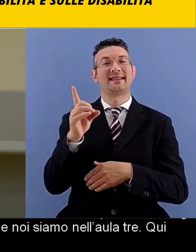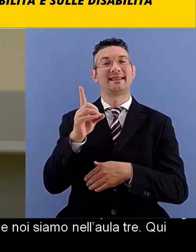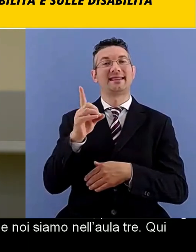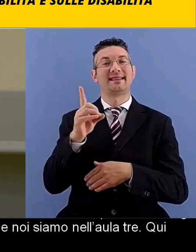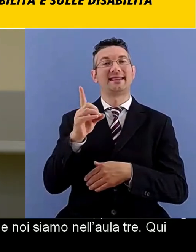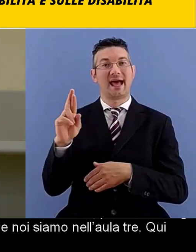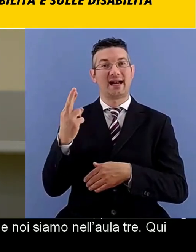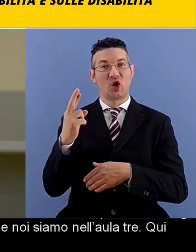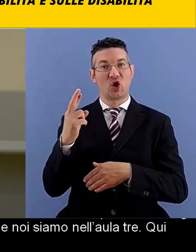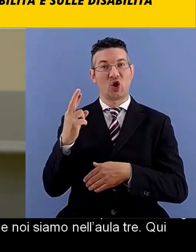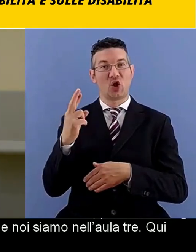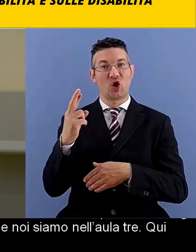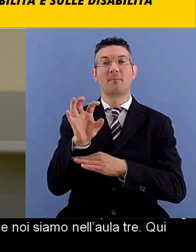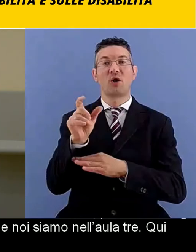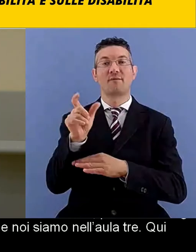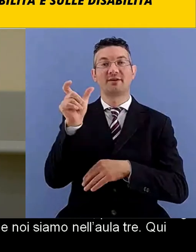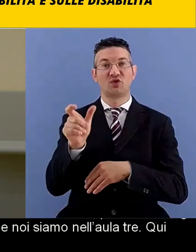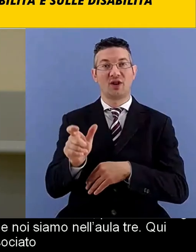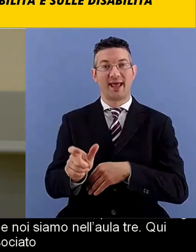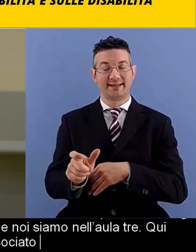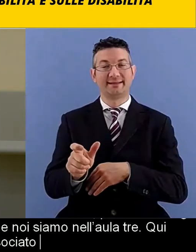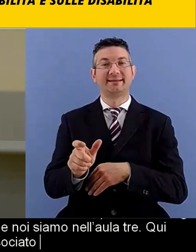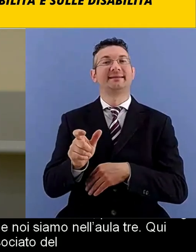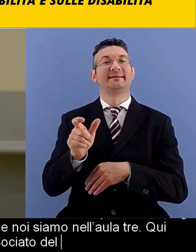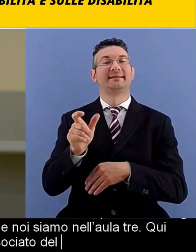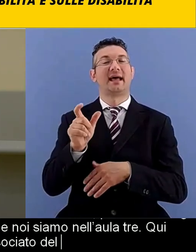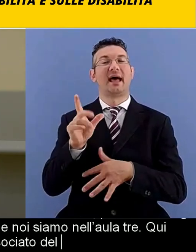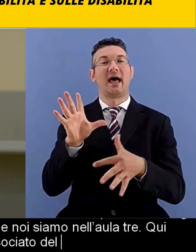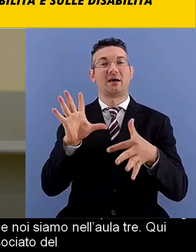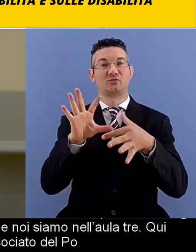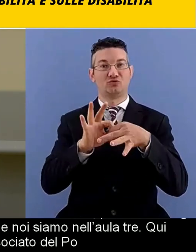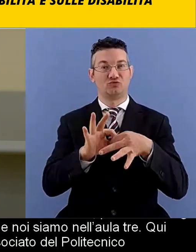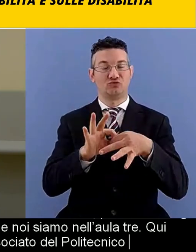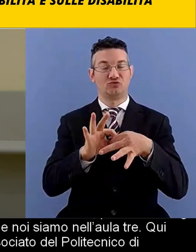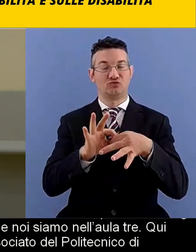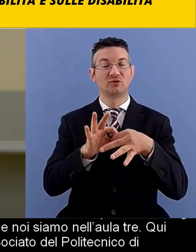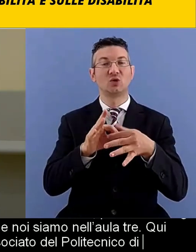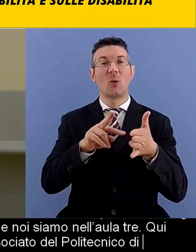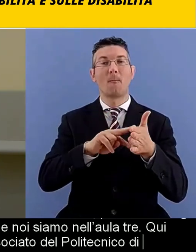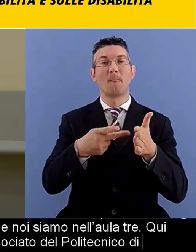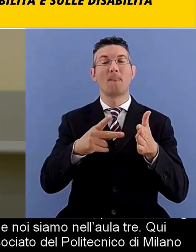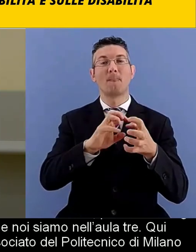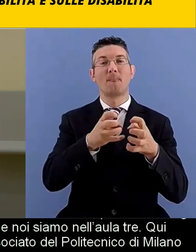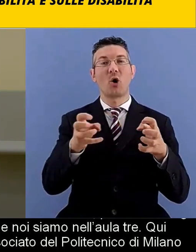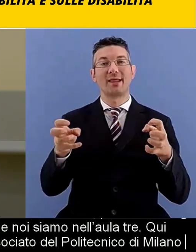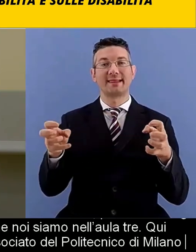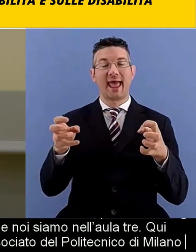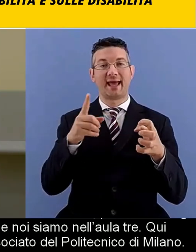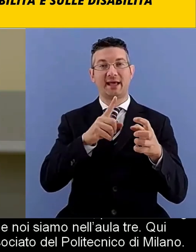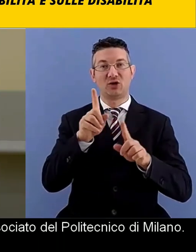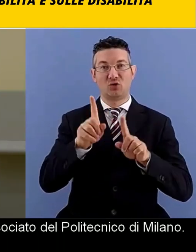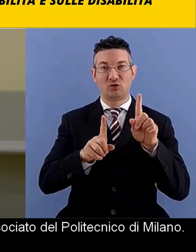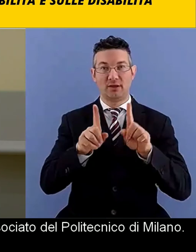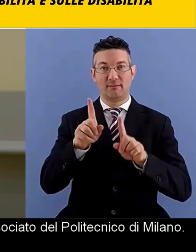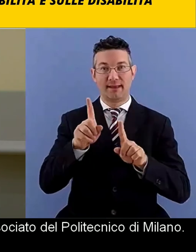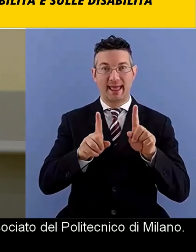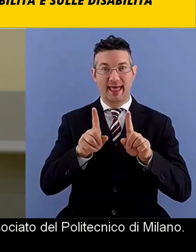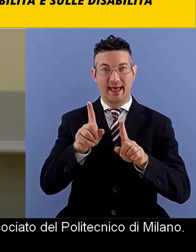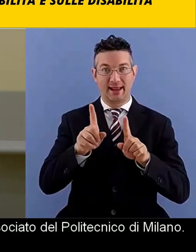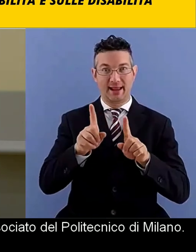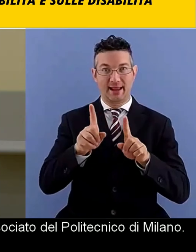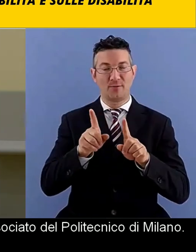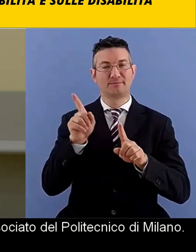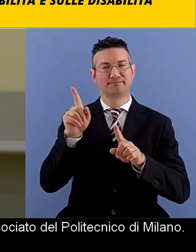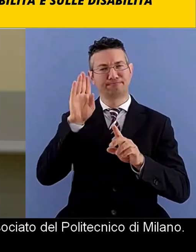associato nel Politecnico di Milano si occupa di